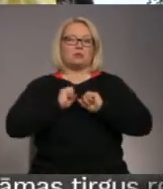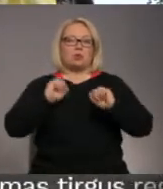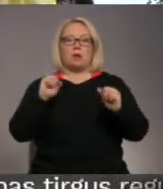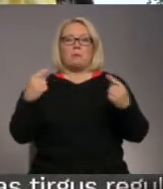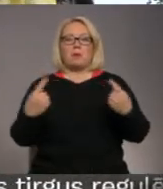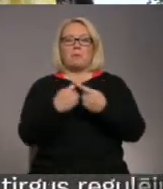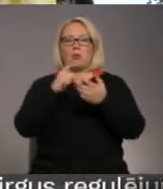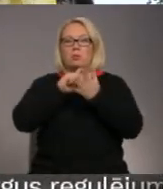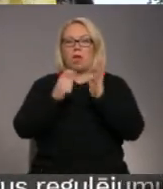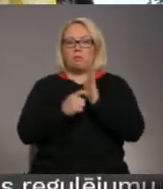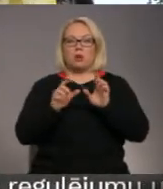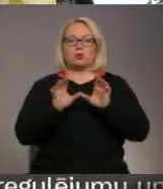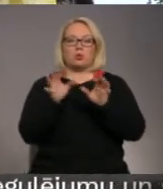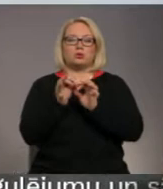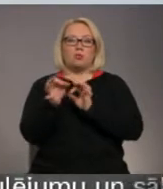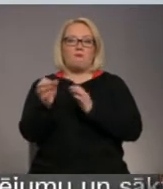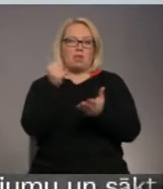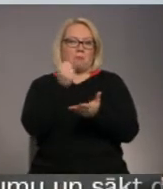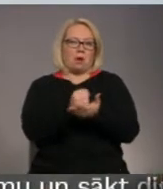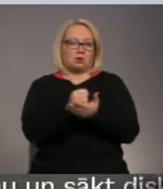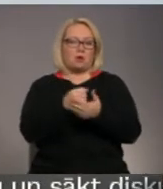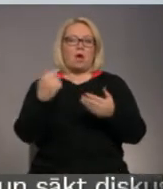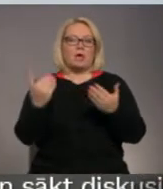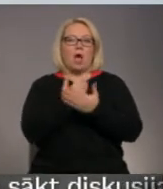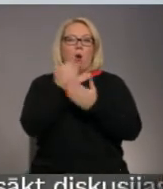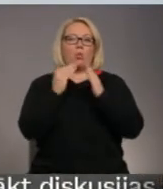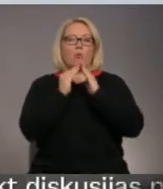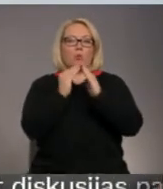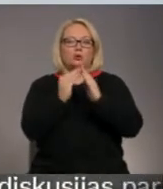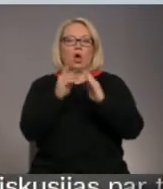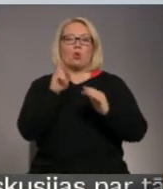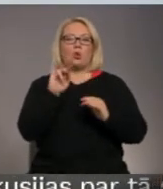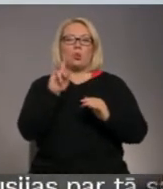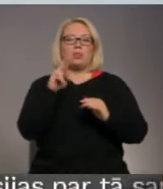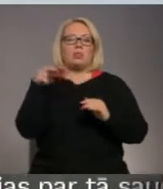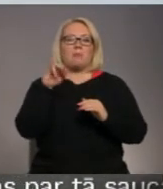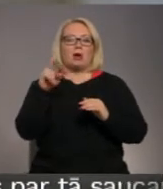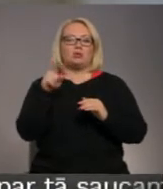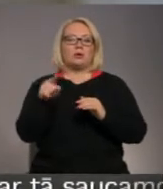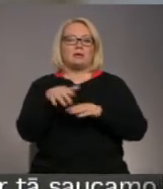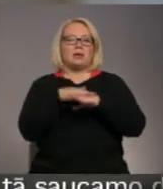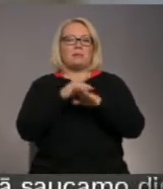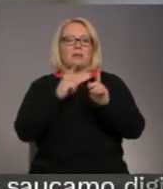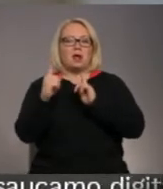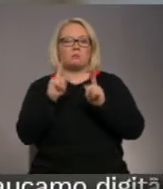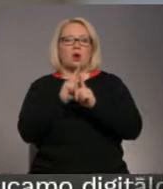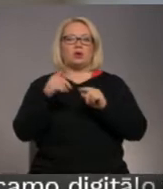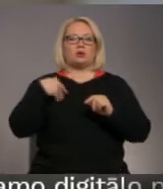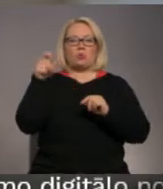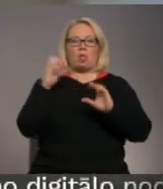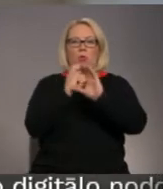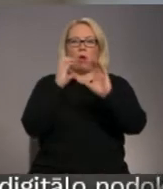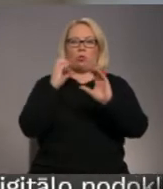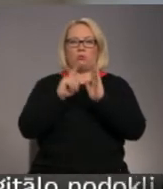piemērotās telpās skrundas novada pagastos, Jaunmuji žāna rudbāržos, kur kursēja gan sabiedriskais, gan skolēna autobus. Šeit